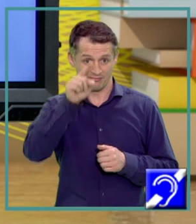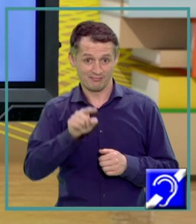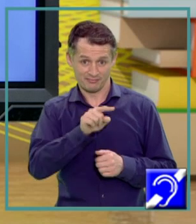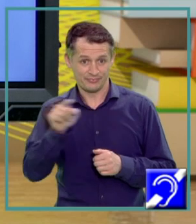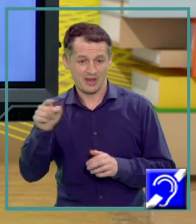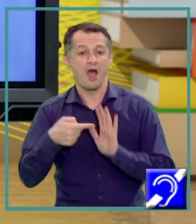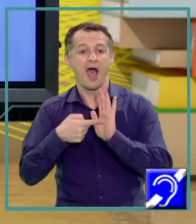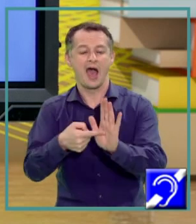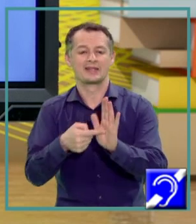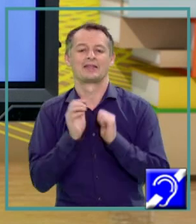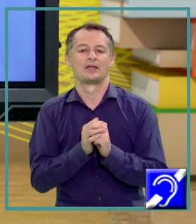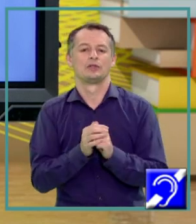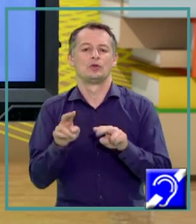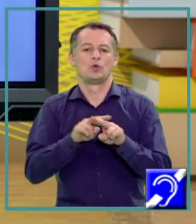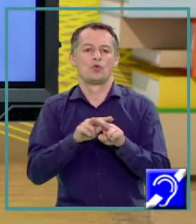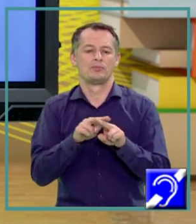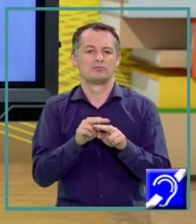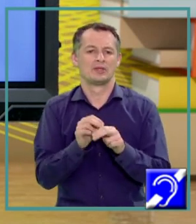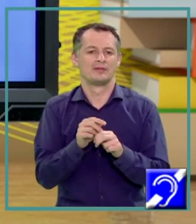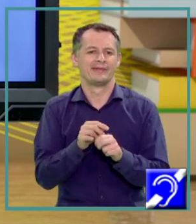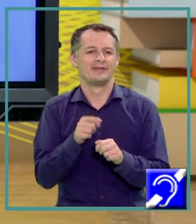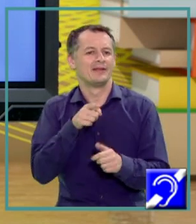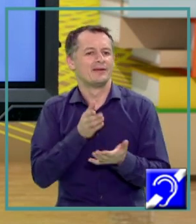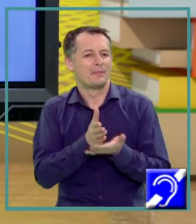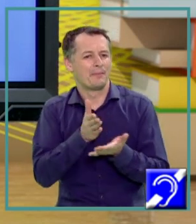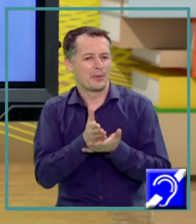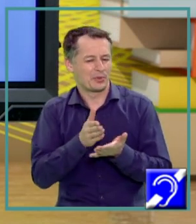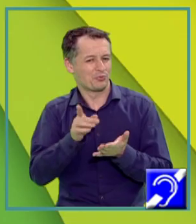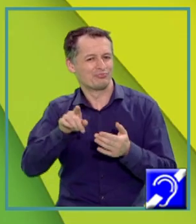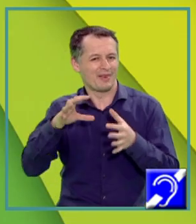reprezentat dependența intensității curentului